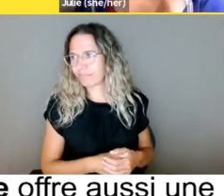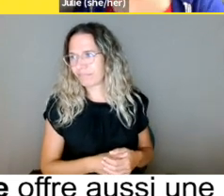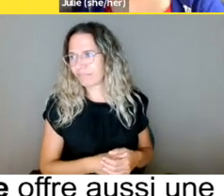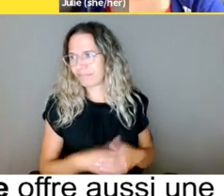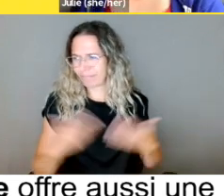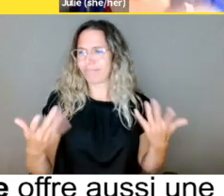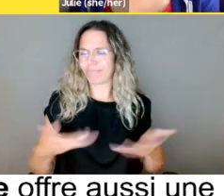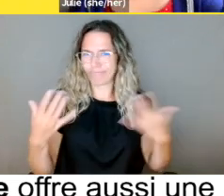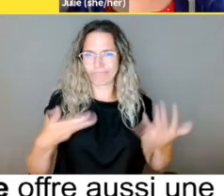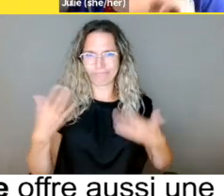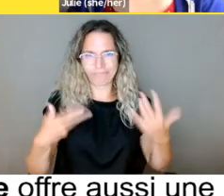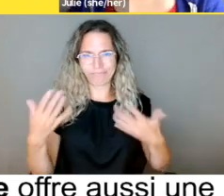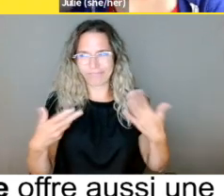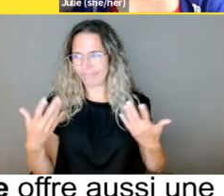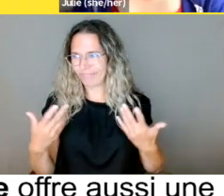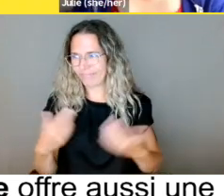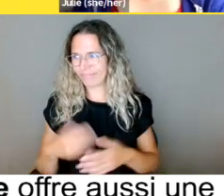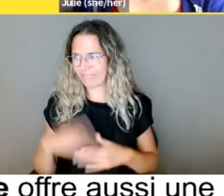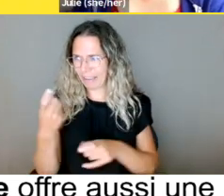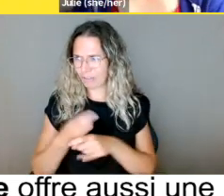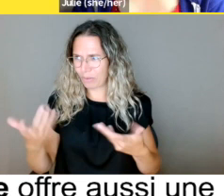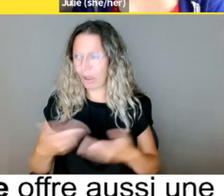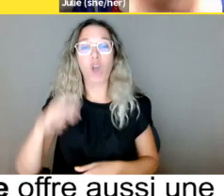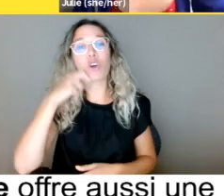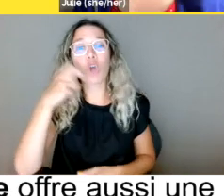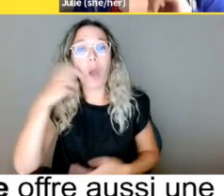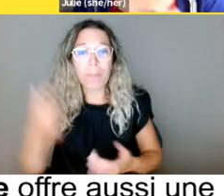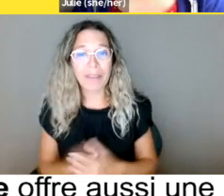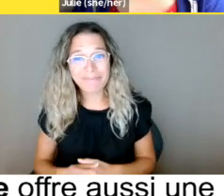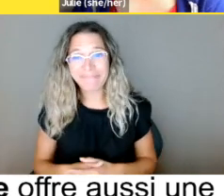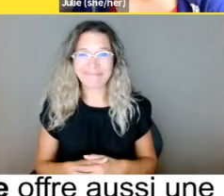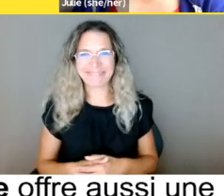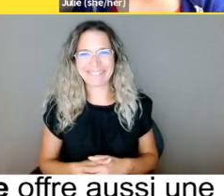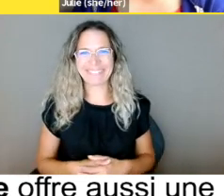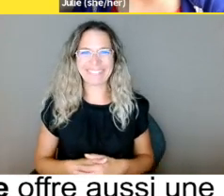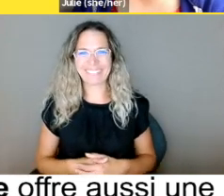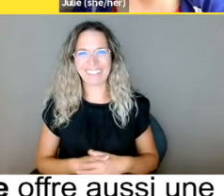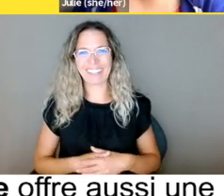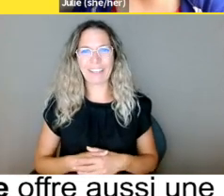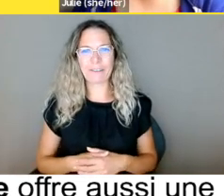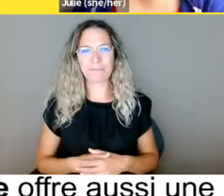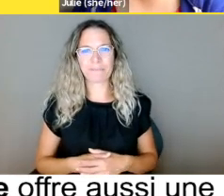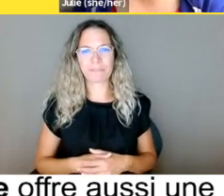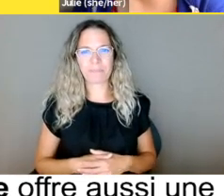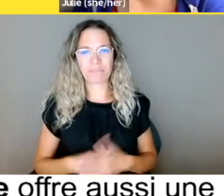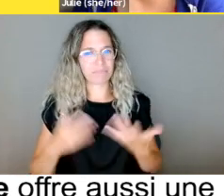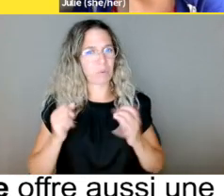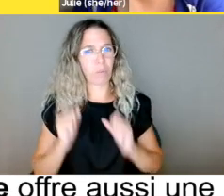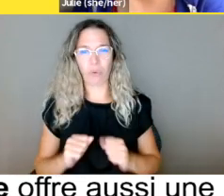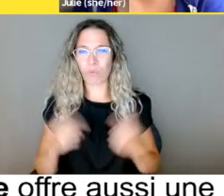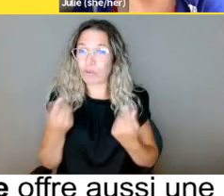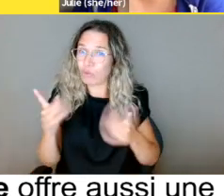aller acheter des bananes ou un paquet de, paquet de, coudonc,